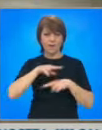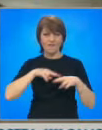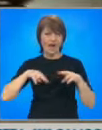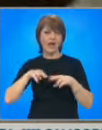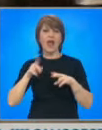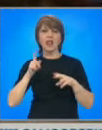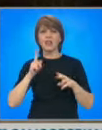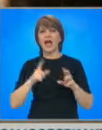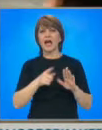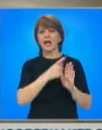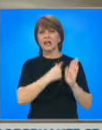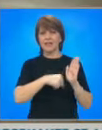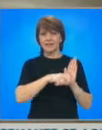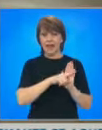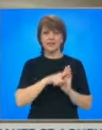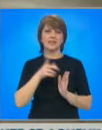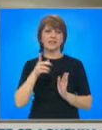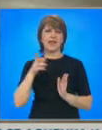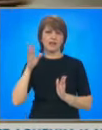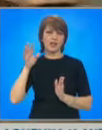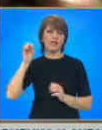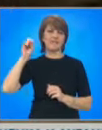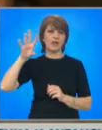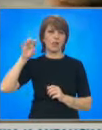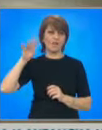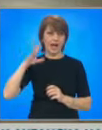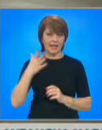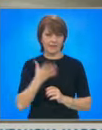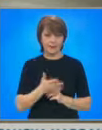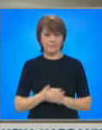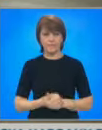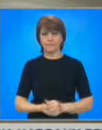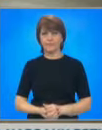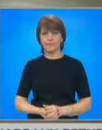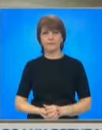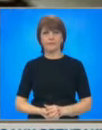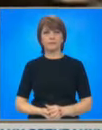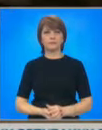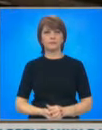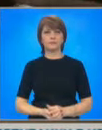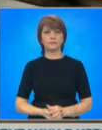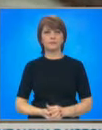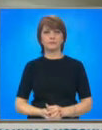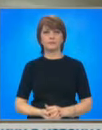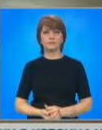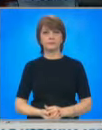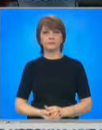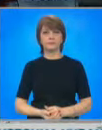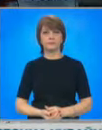знаци и указателните табели. Повече вижте в репортажа, който подготвихме заедно с колегите от Бенета Пловдив.